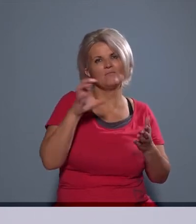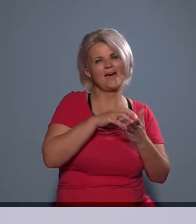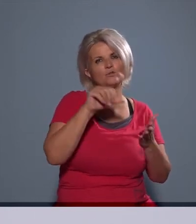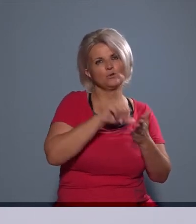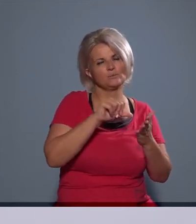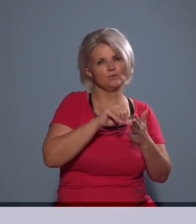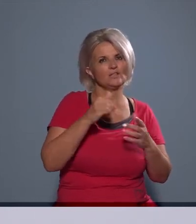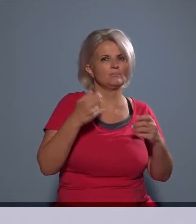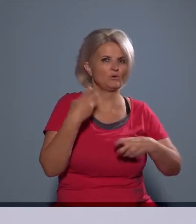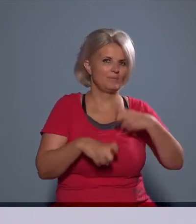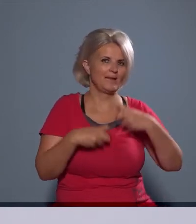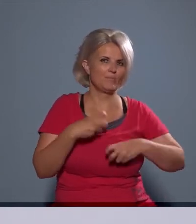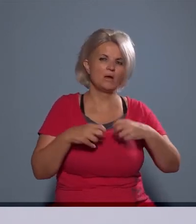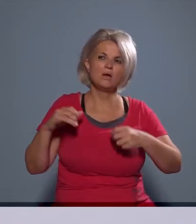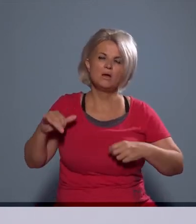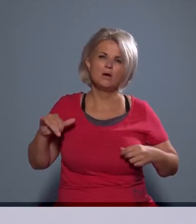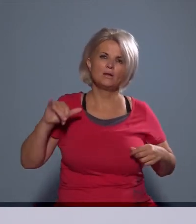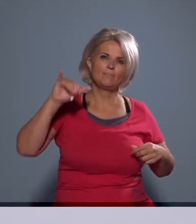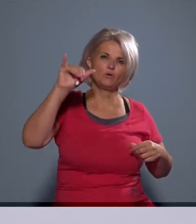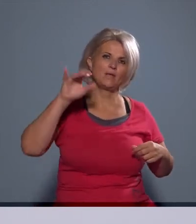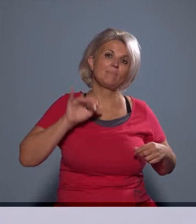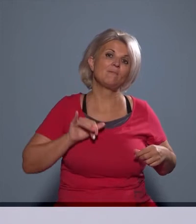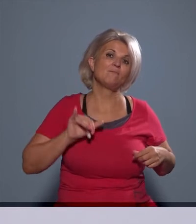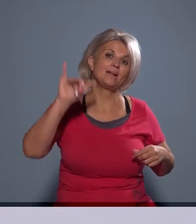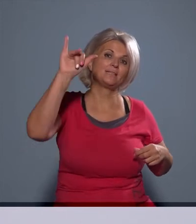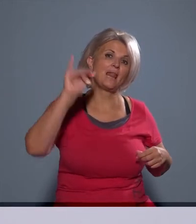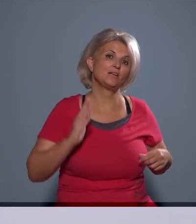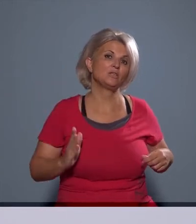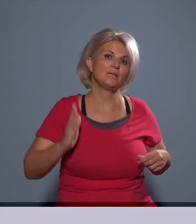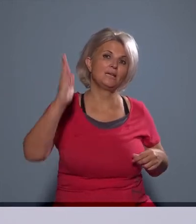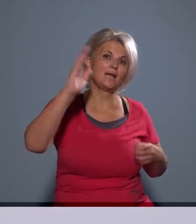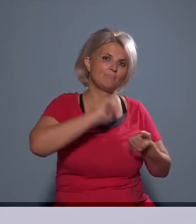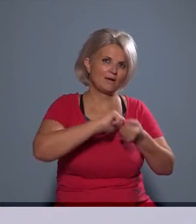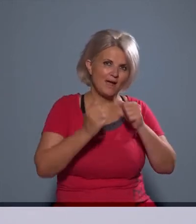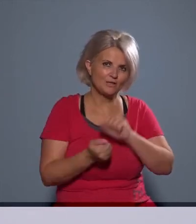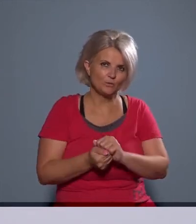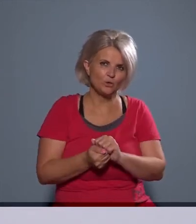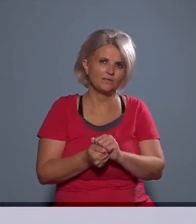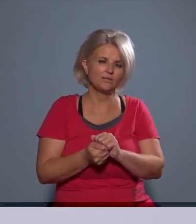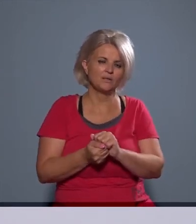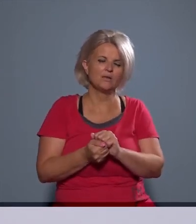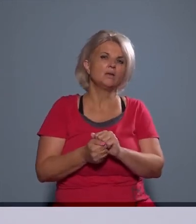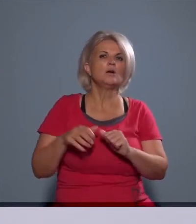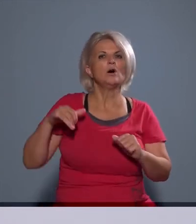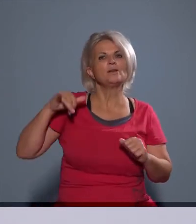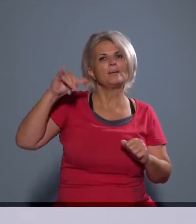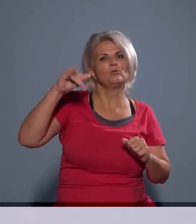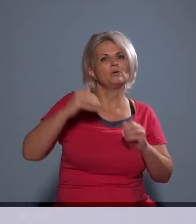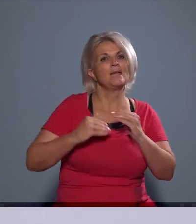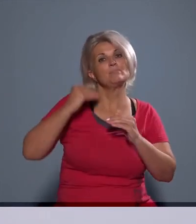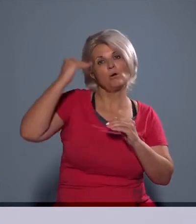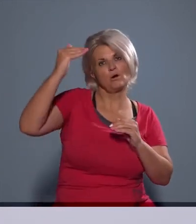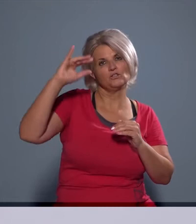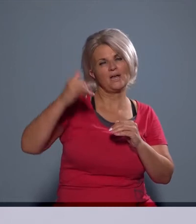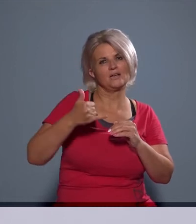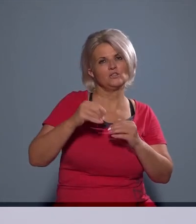És a repülőgépek felszállási irányai változása miatt egyébként a repülőgépek magassága is változott, tehát most